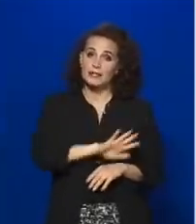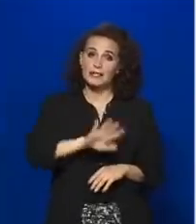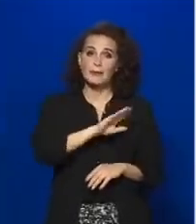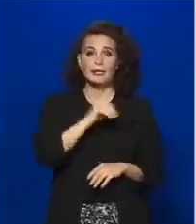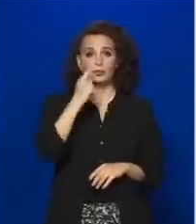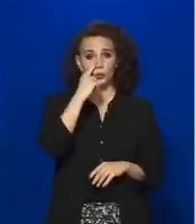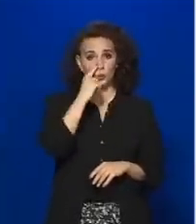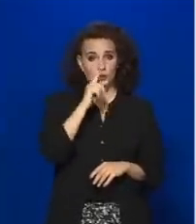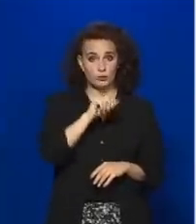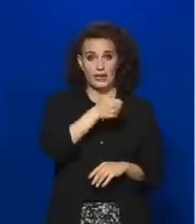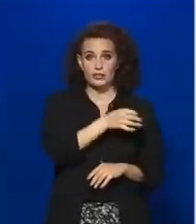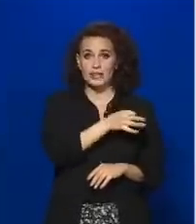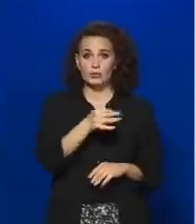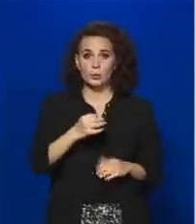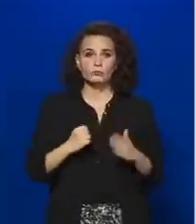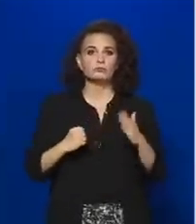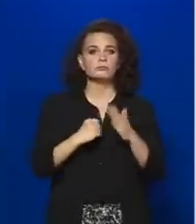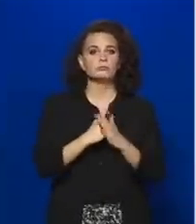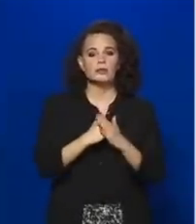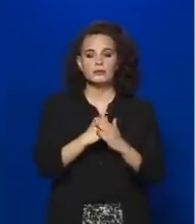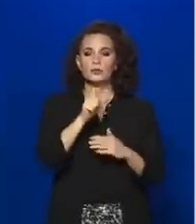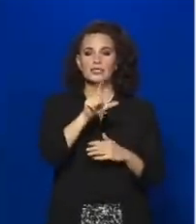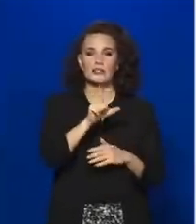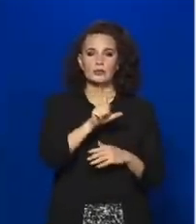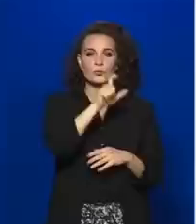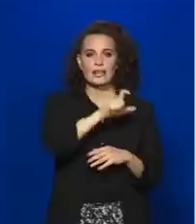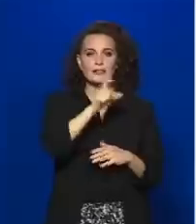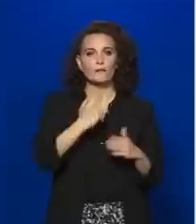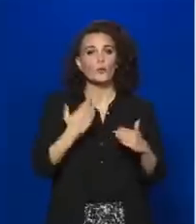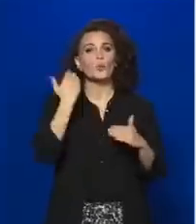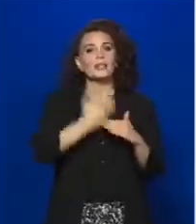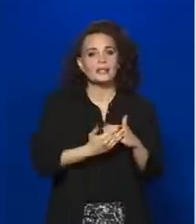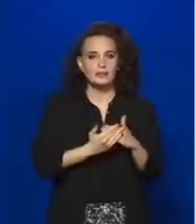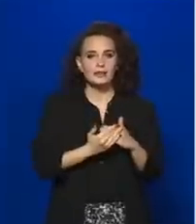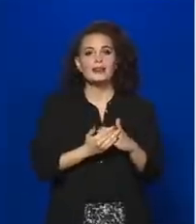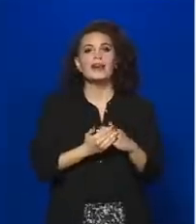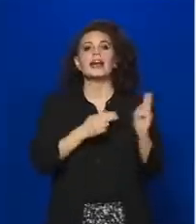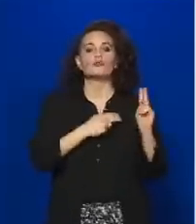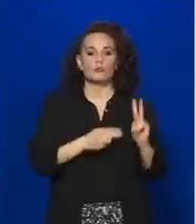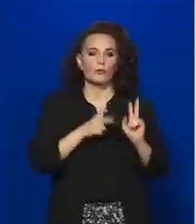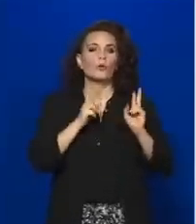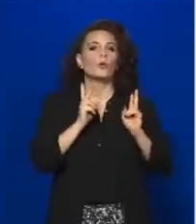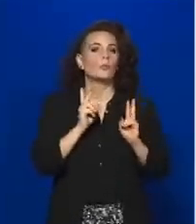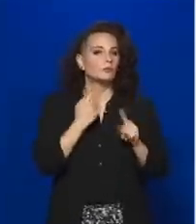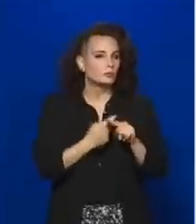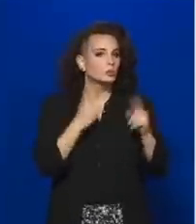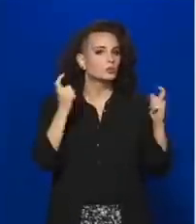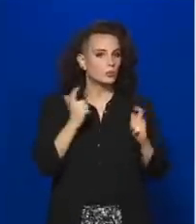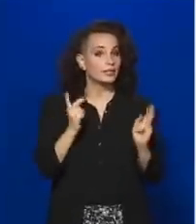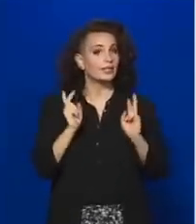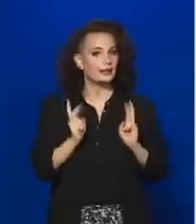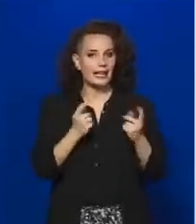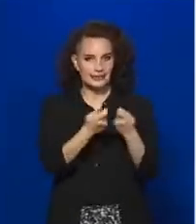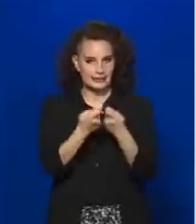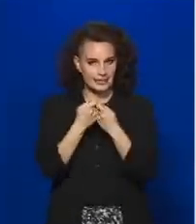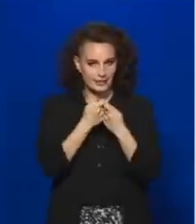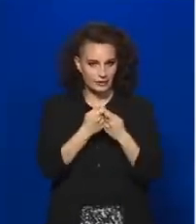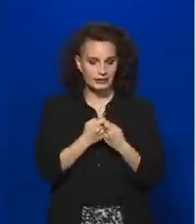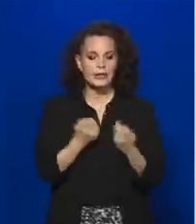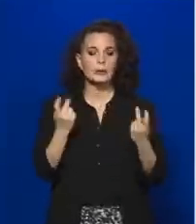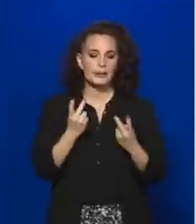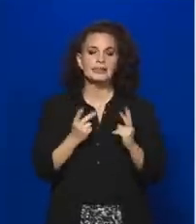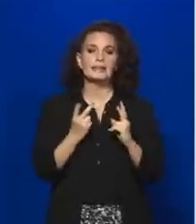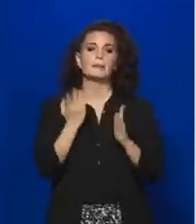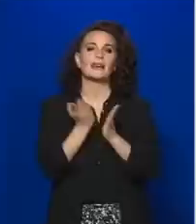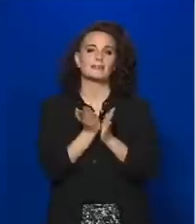-től maximum 200 főig rendezhető esküvő, illetve lagzi. Nyilván itt is a megfelelő szabályok,